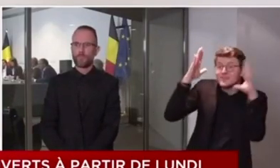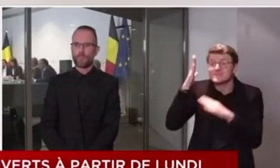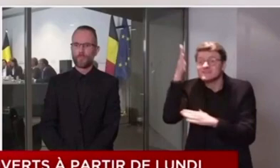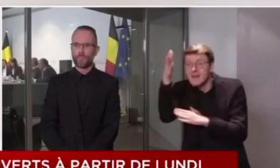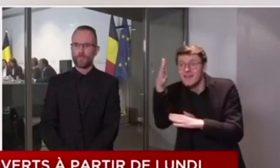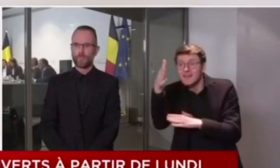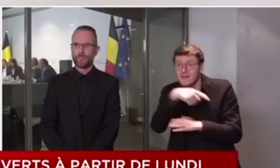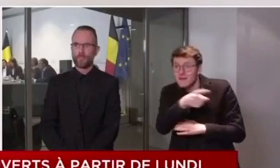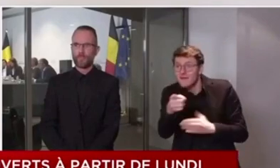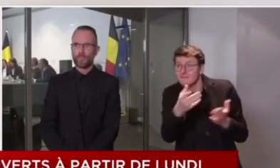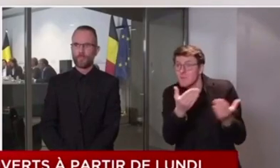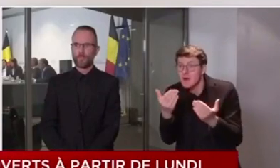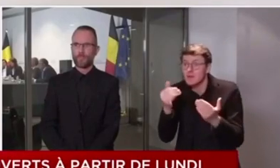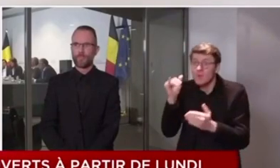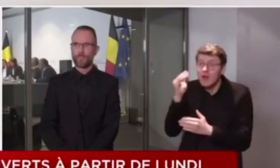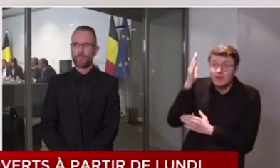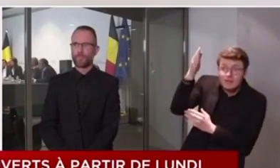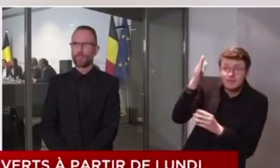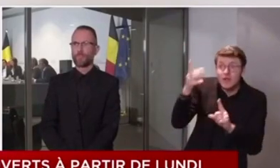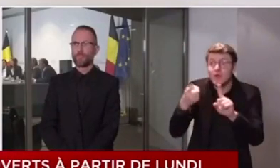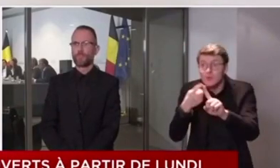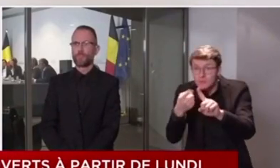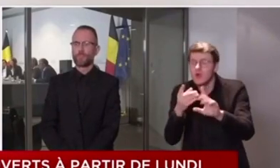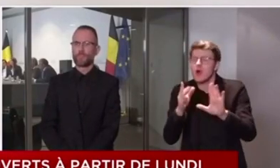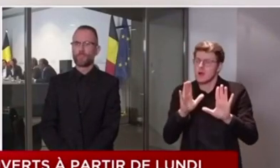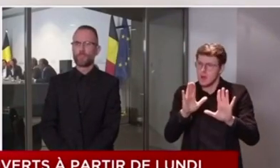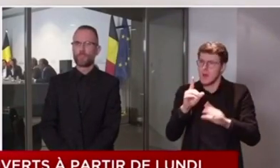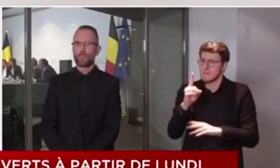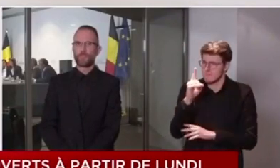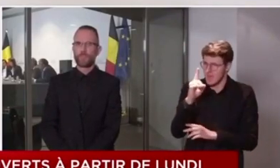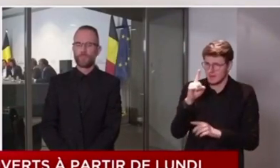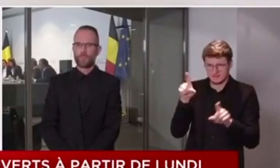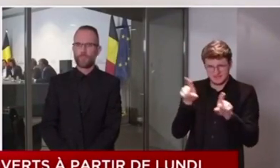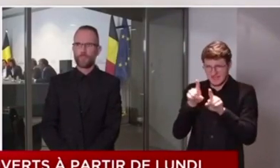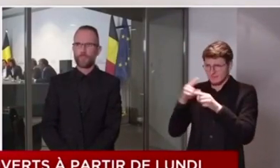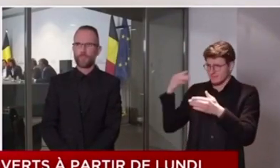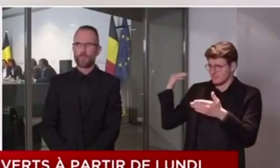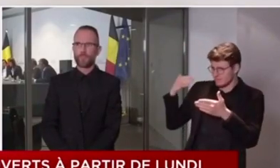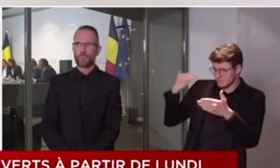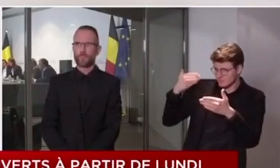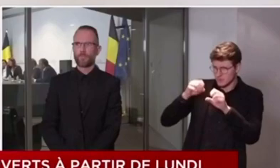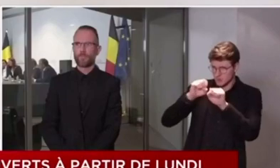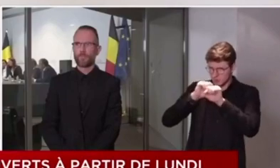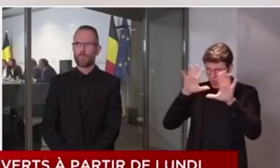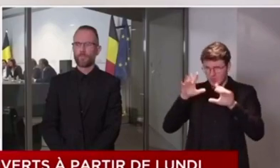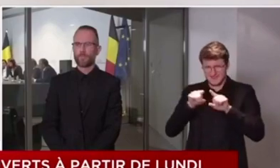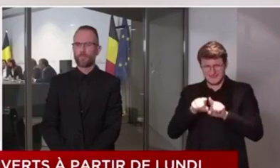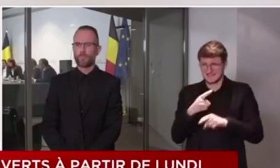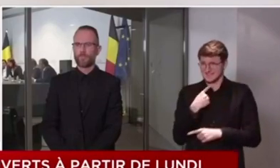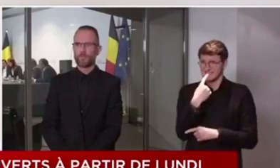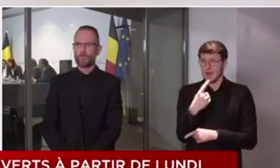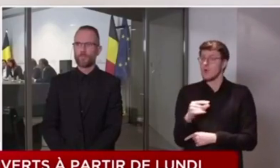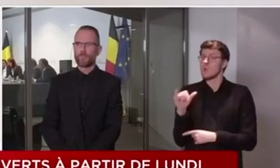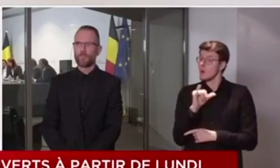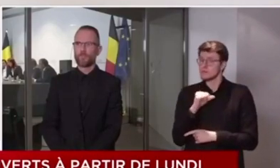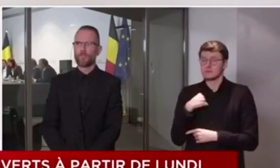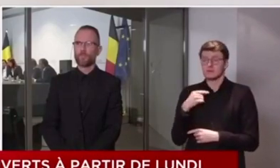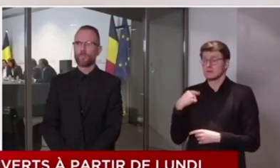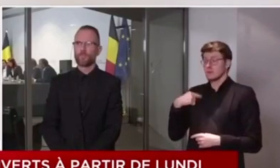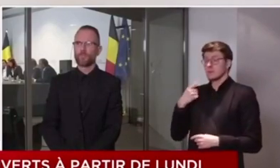Alors je vais le faire comme je le fais toujours, avec toute la transparence et sans aucune fausse promesse.